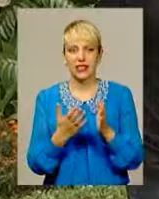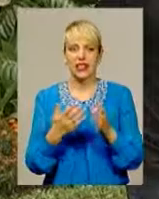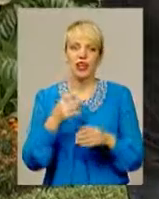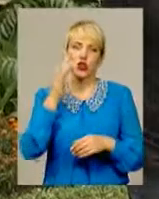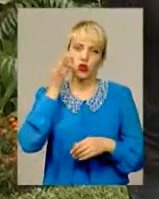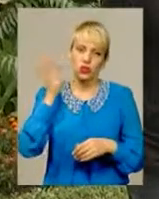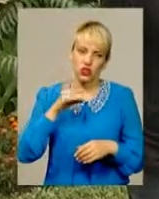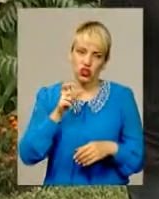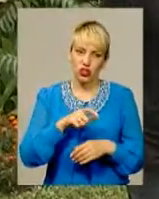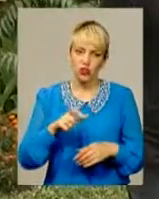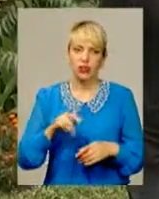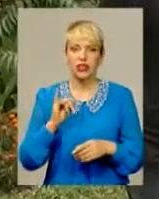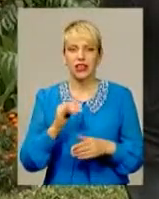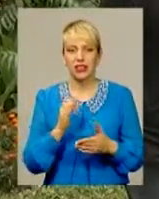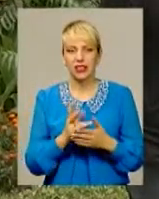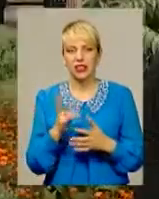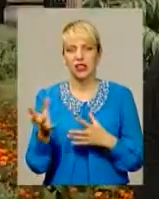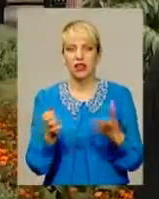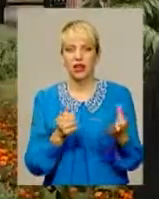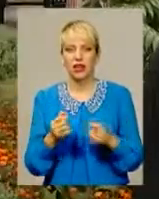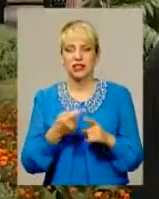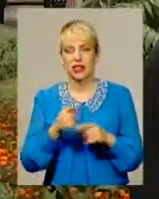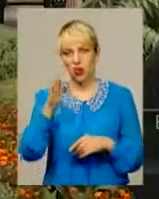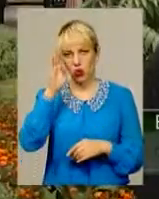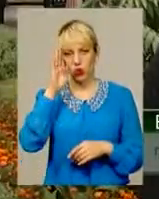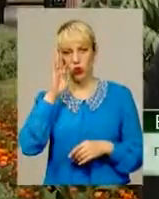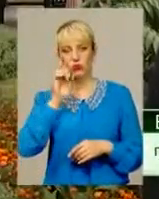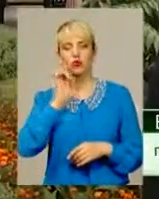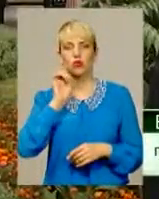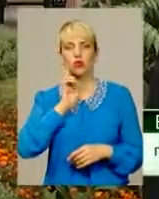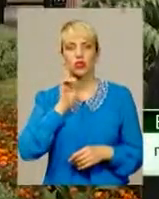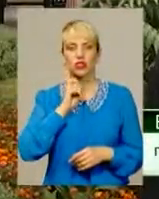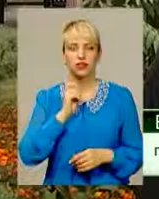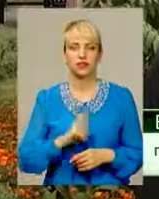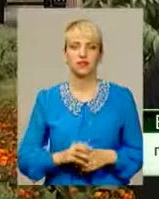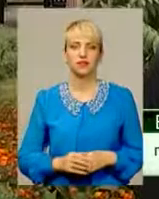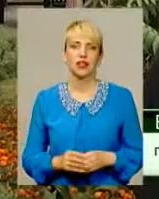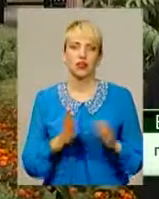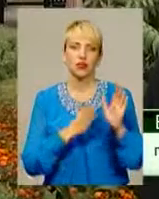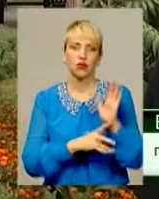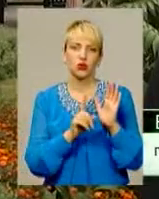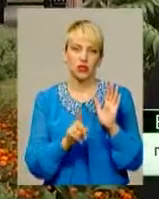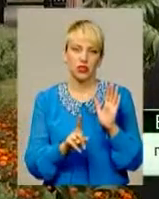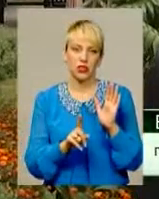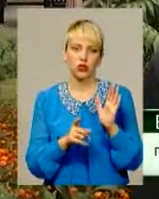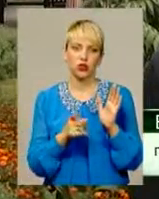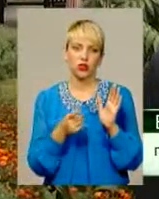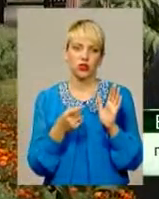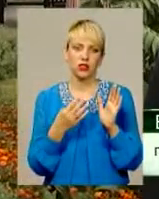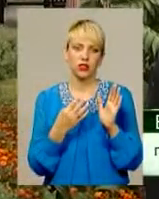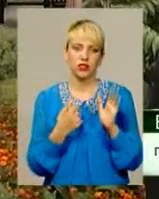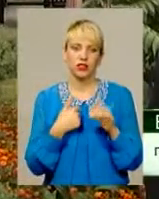досвідом, та більшість з них лише його набираються. Це хлопці молоді, 91-го, я